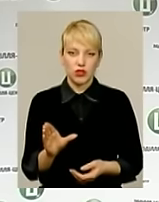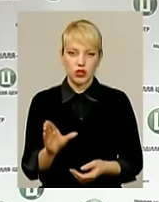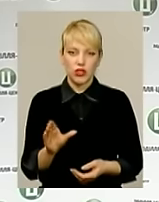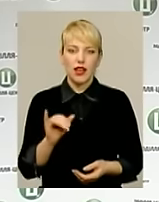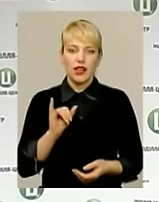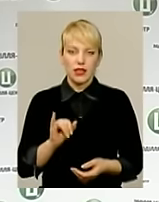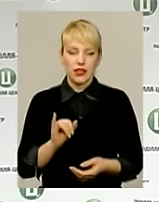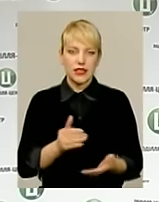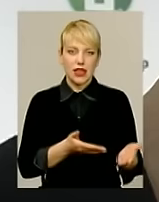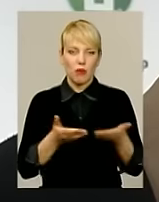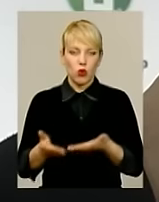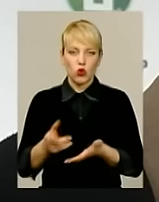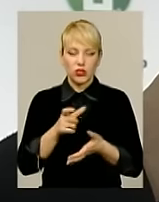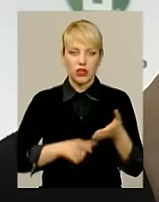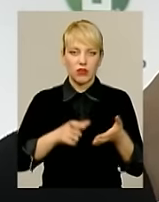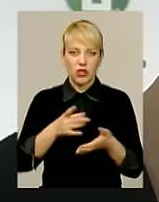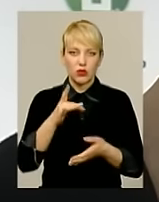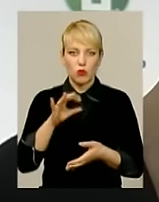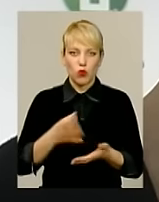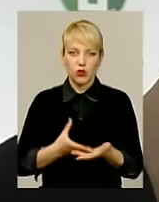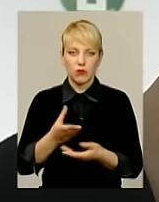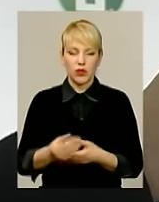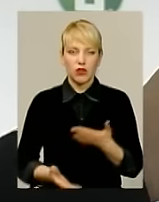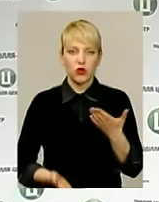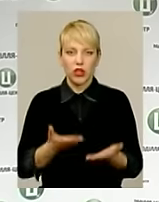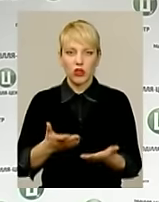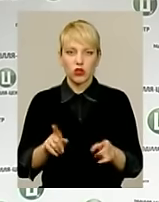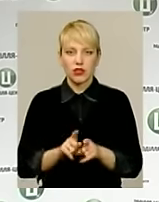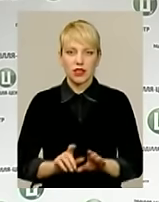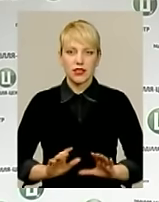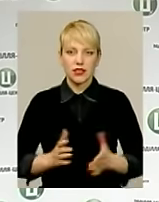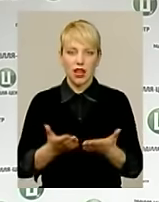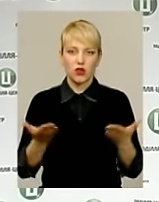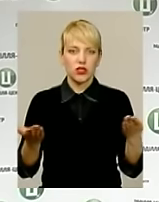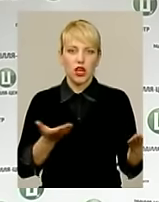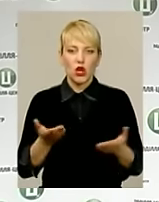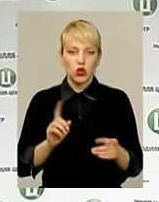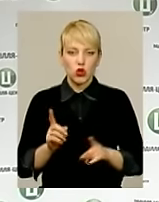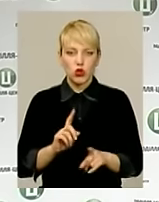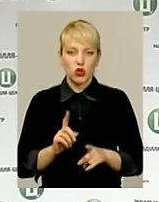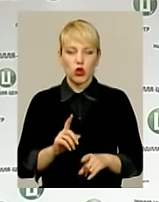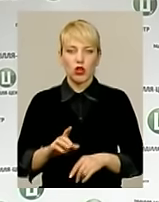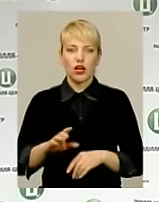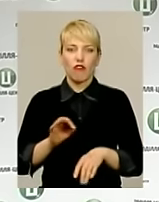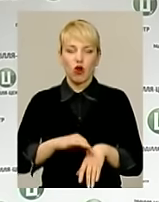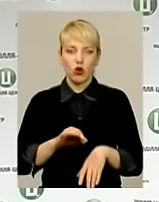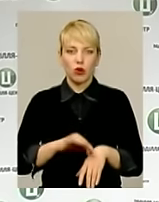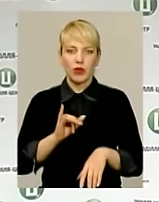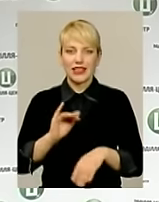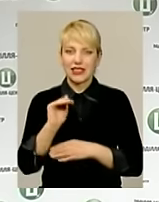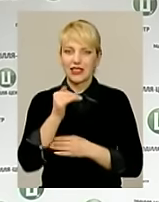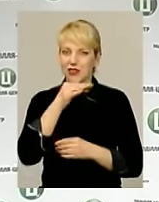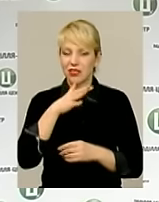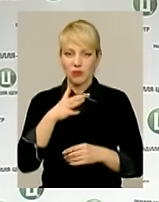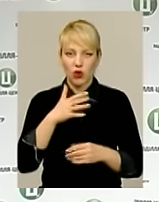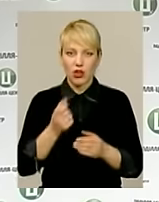потрібно мати запрошення і квитанцію про сплату. Якщо сталося так, що, знову ж таки, хвороба і дитина не змогла